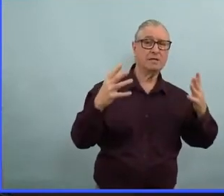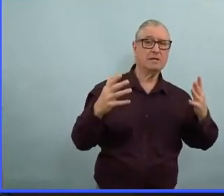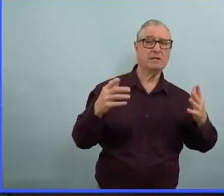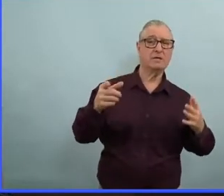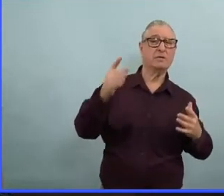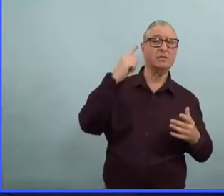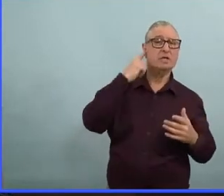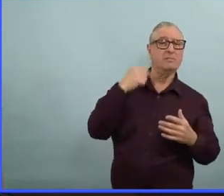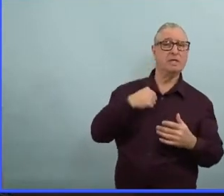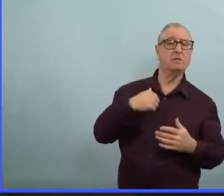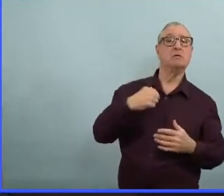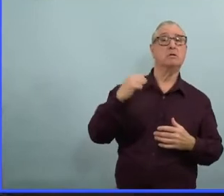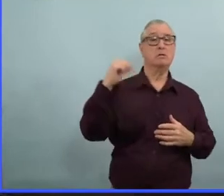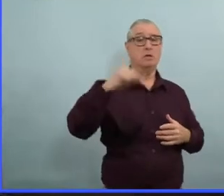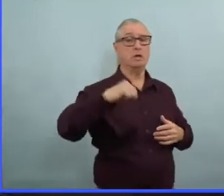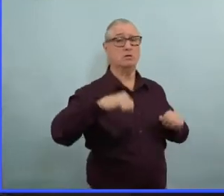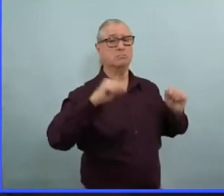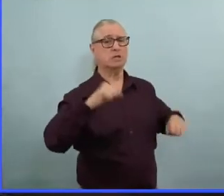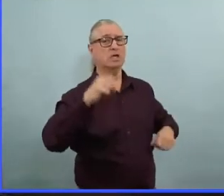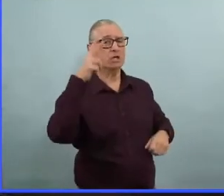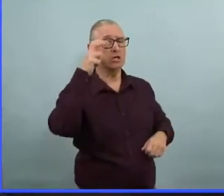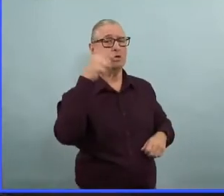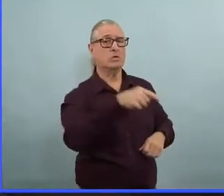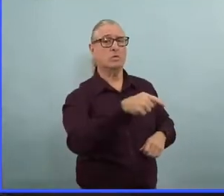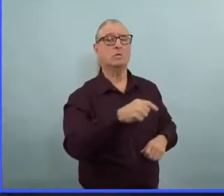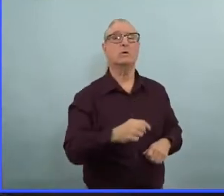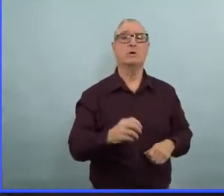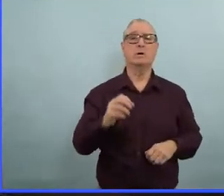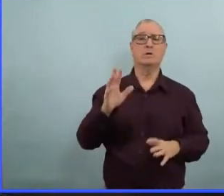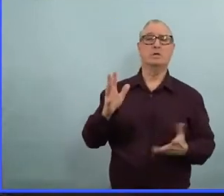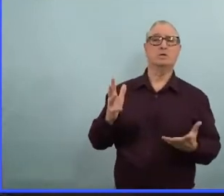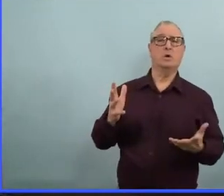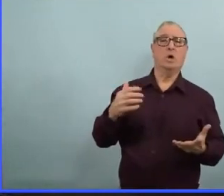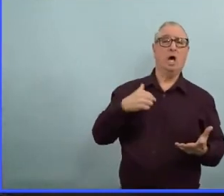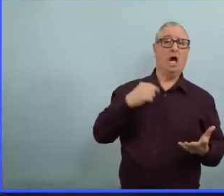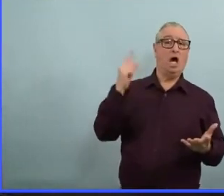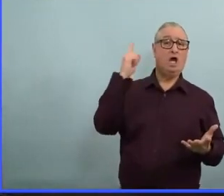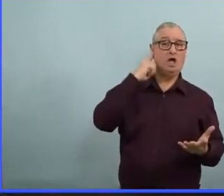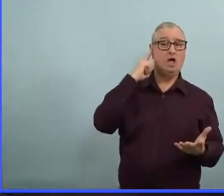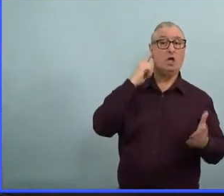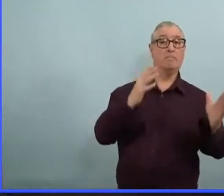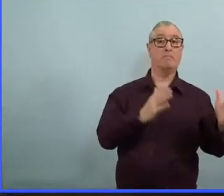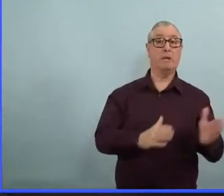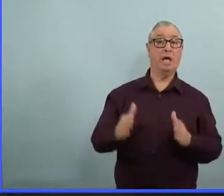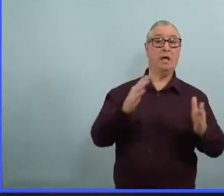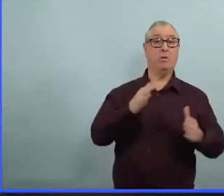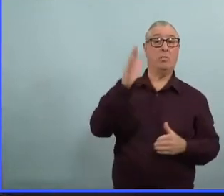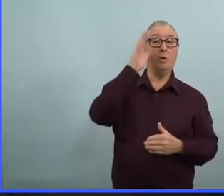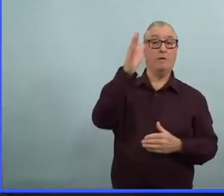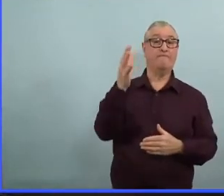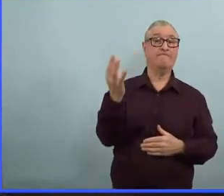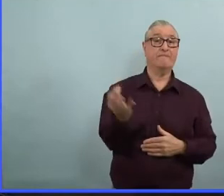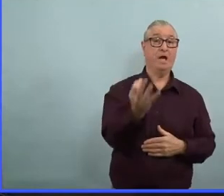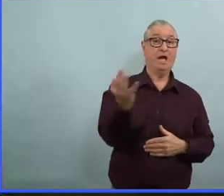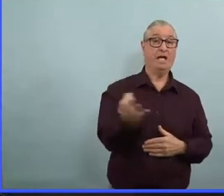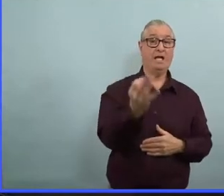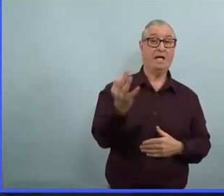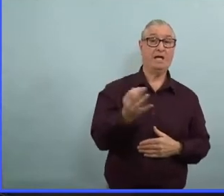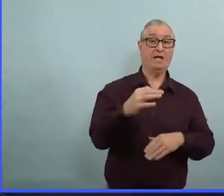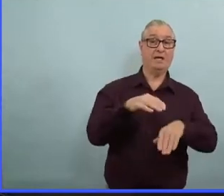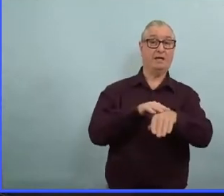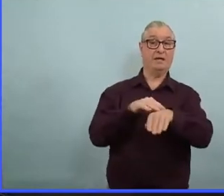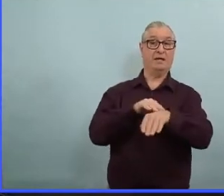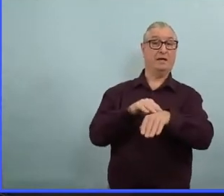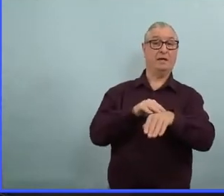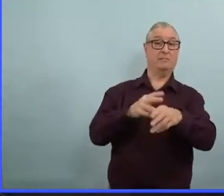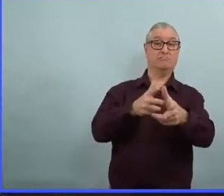Donc, il va y avoir une manifestation à partir de vendredi jusqu'à ce que vous éliminiez toutes les restrictions. Qu'est